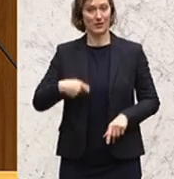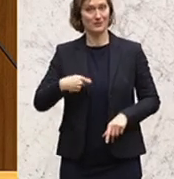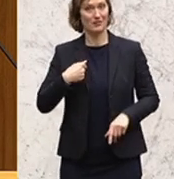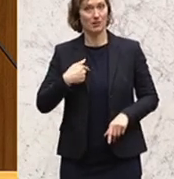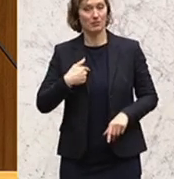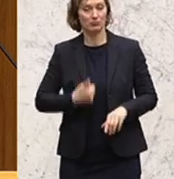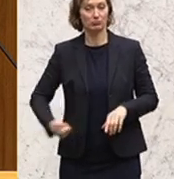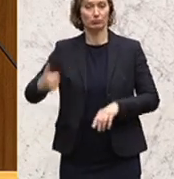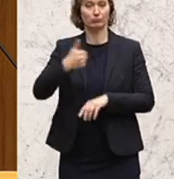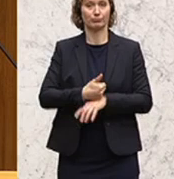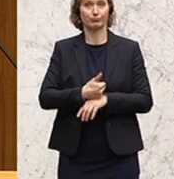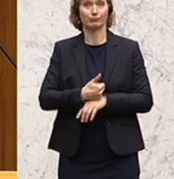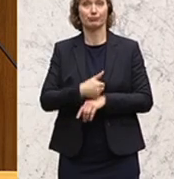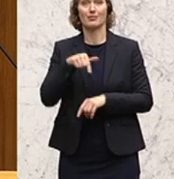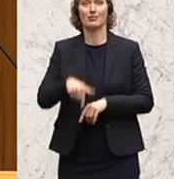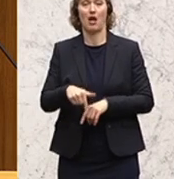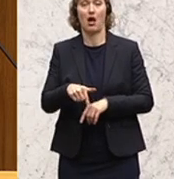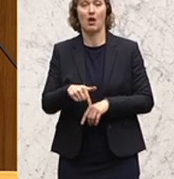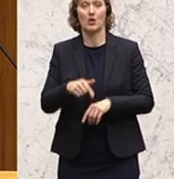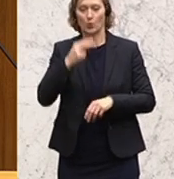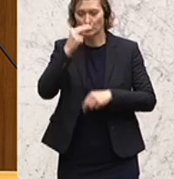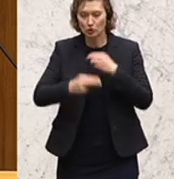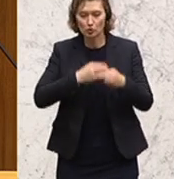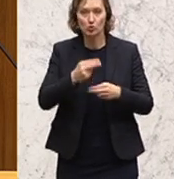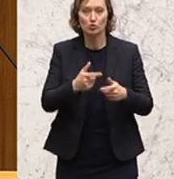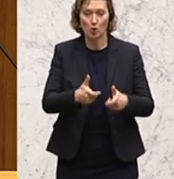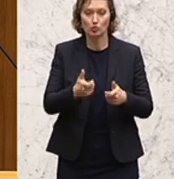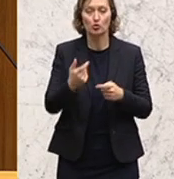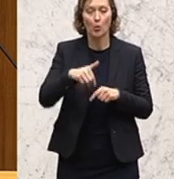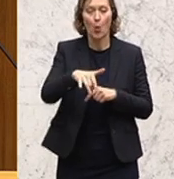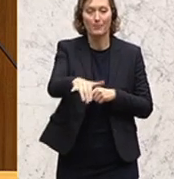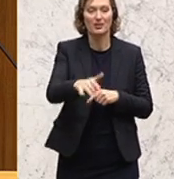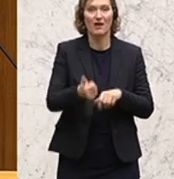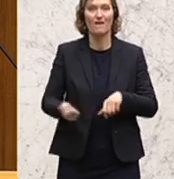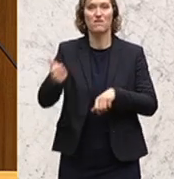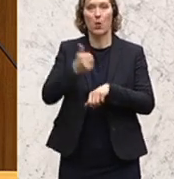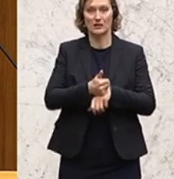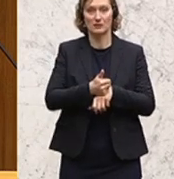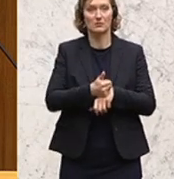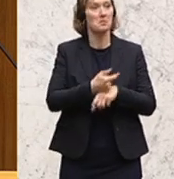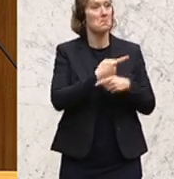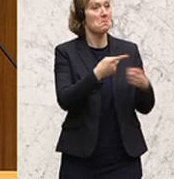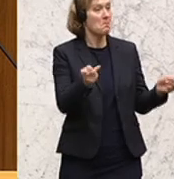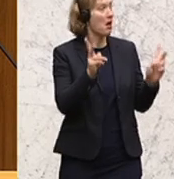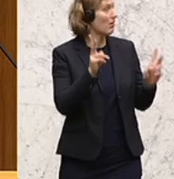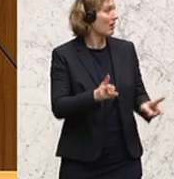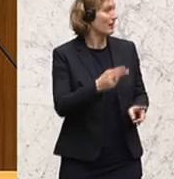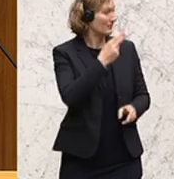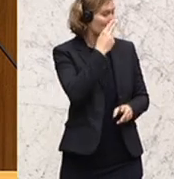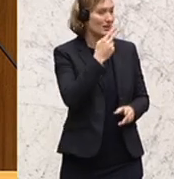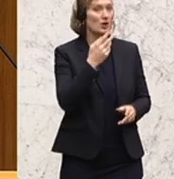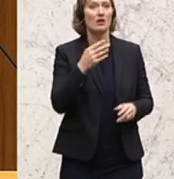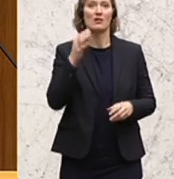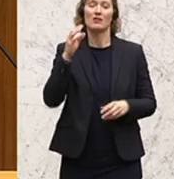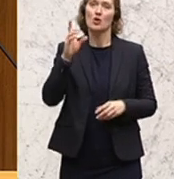Die Vorsitzführung in künftigen Untersuchungsausschüssen. Und Sie können davon ausgehen, meine Damen und Herren, dass Doris Burres,